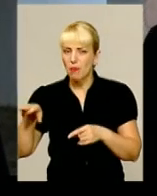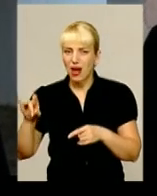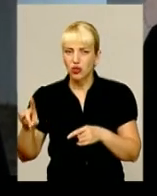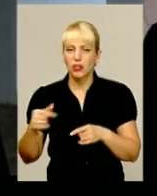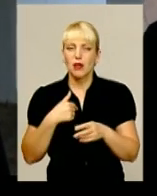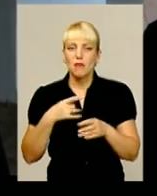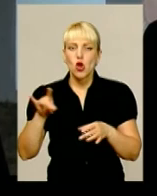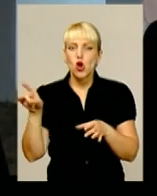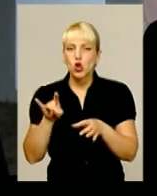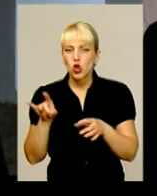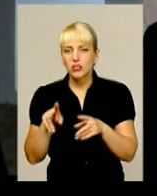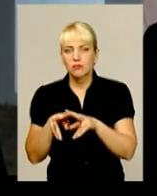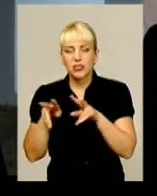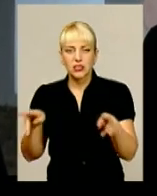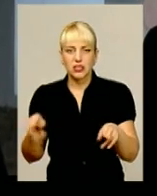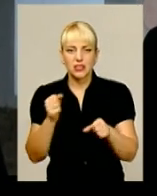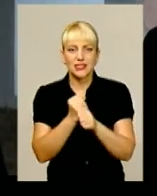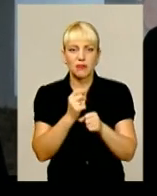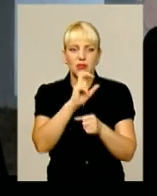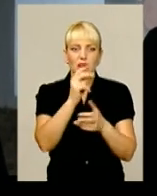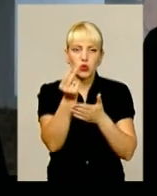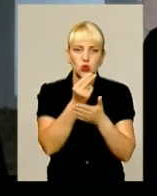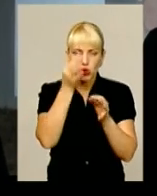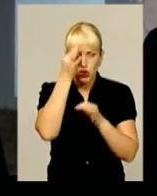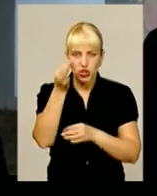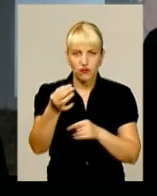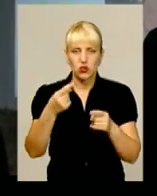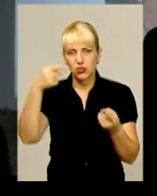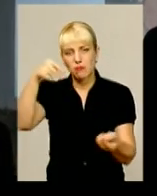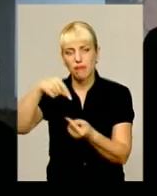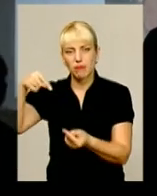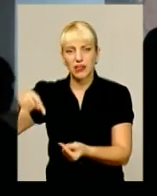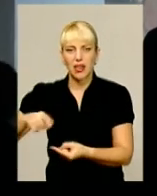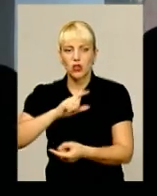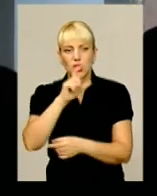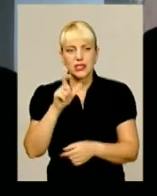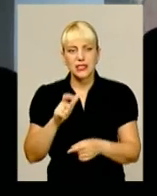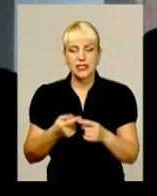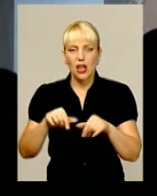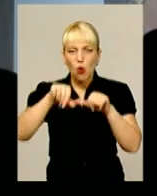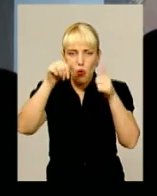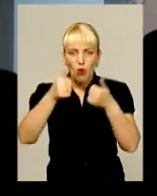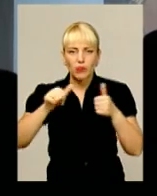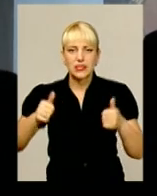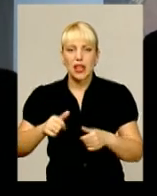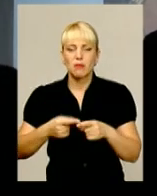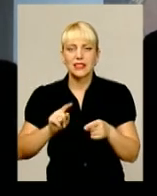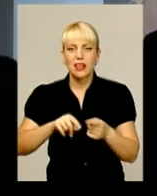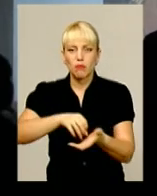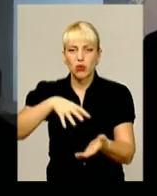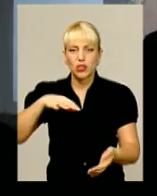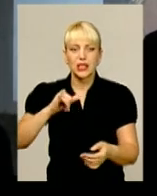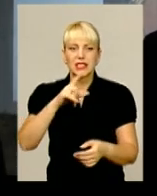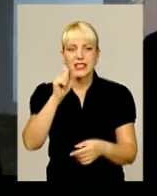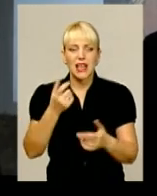пучка так, щоб вона тютільку-втютільку співпадала з образами пухлини. І за рахунок того, ми по